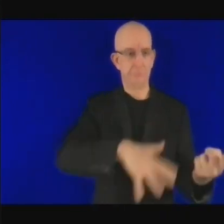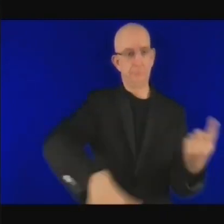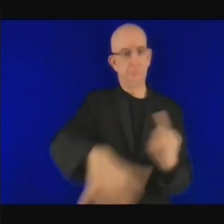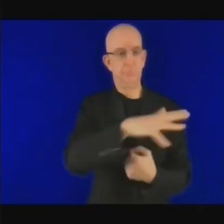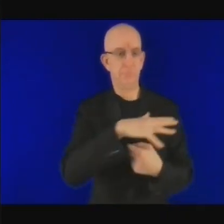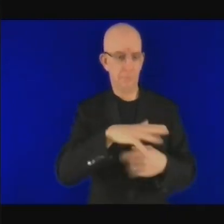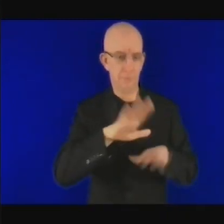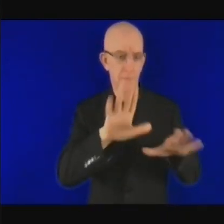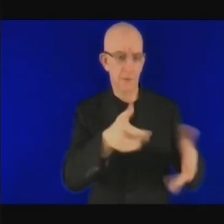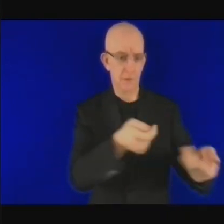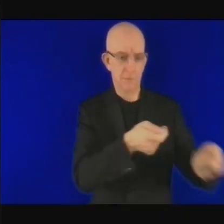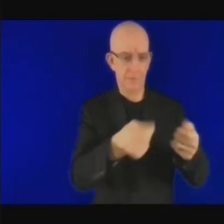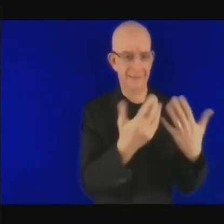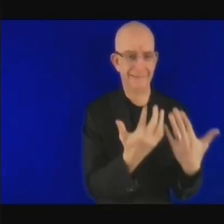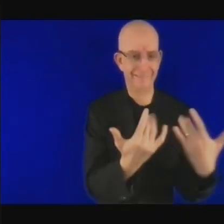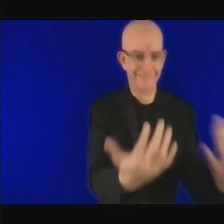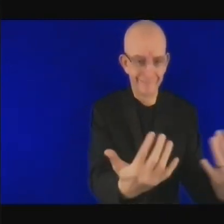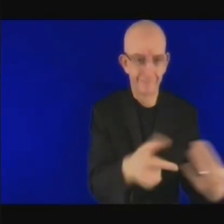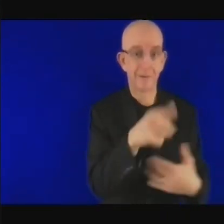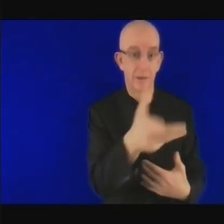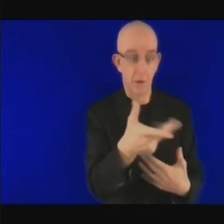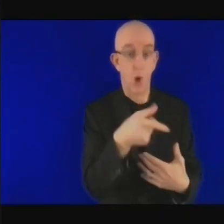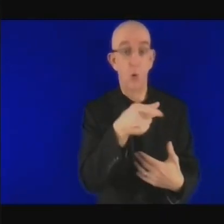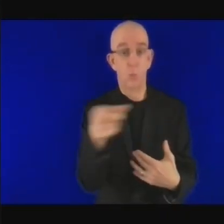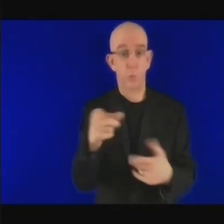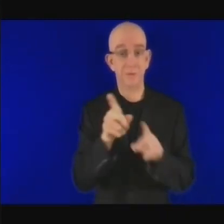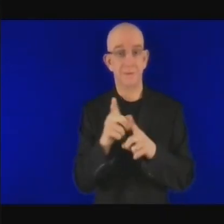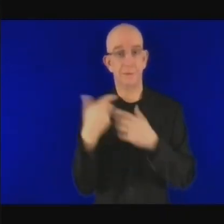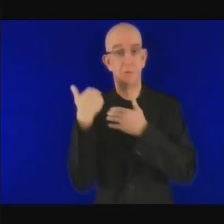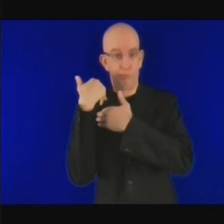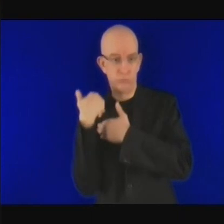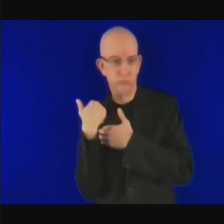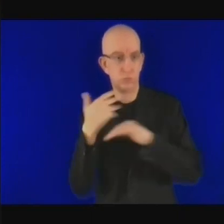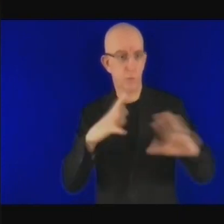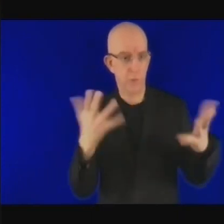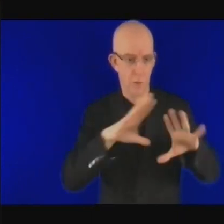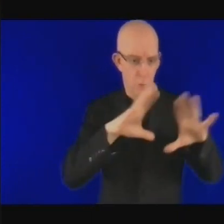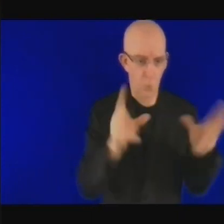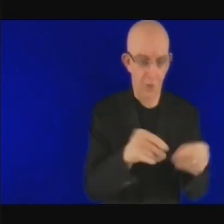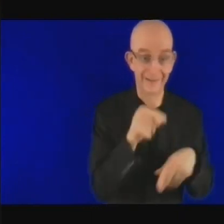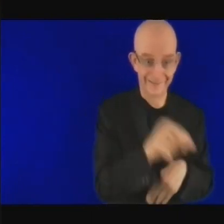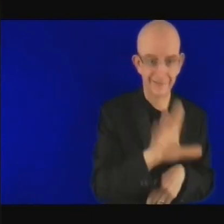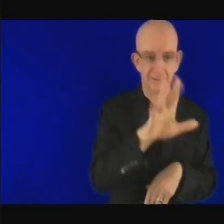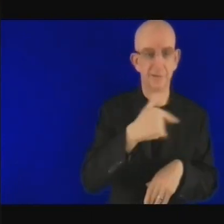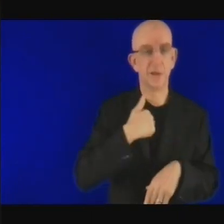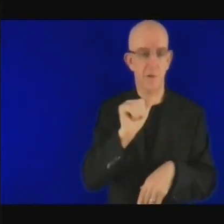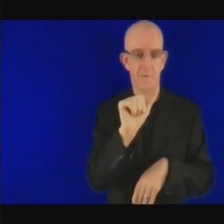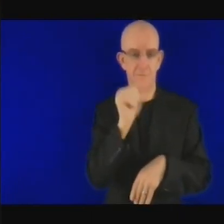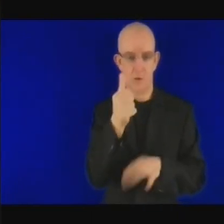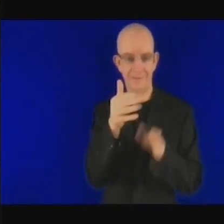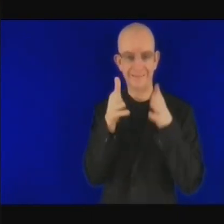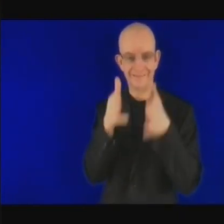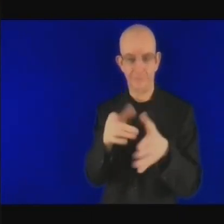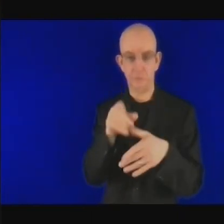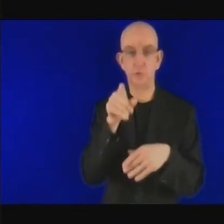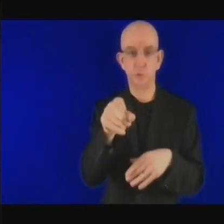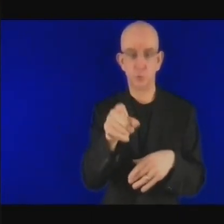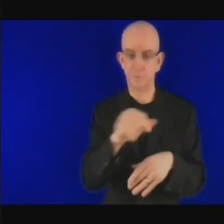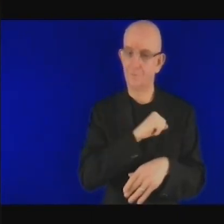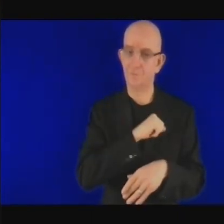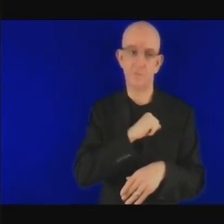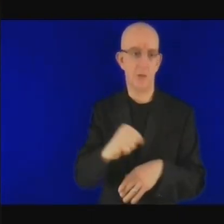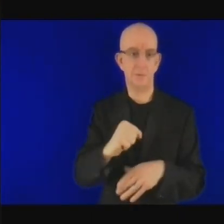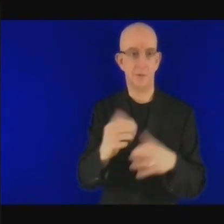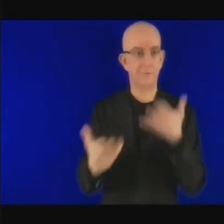donc le temps de ma vie d'avant 2006 j'étais au Royaume-Uni et c'est là que l'on a commencé à vraiment parler d'énergie renouvelable au Royaume-Uni